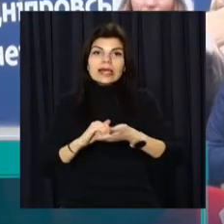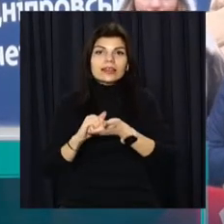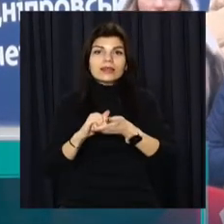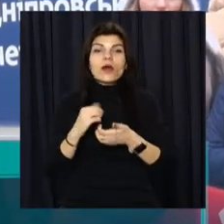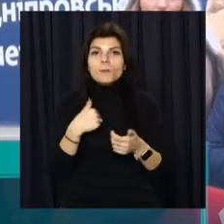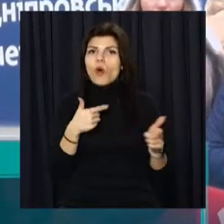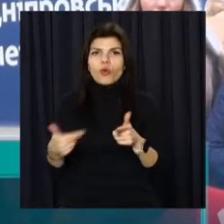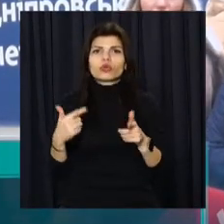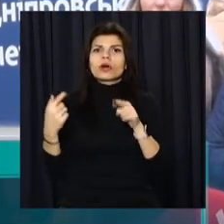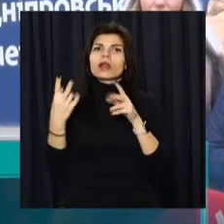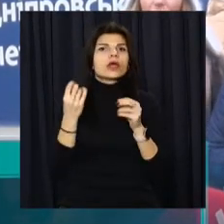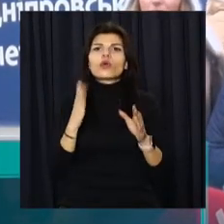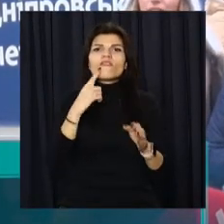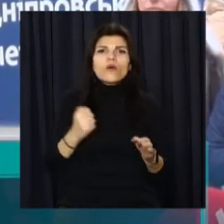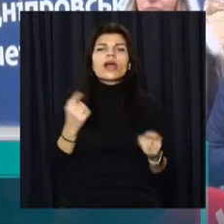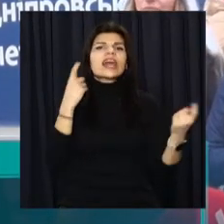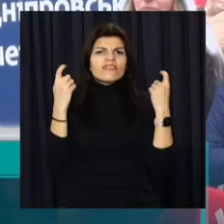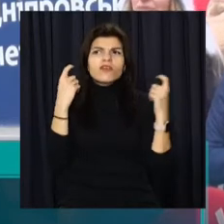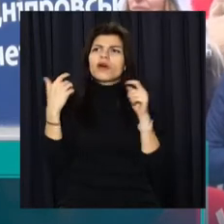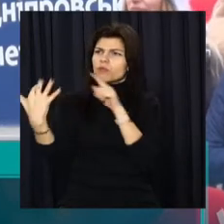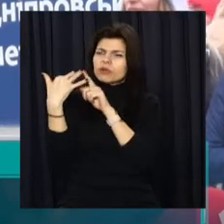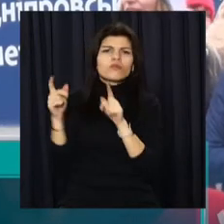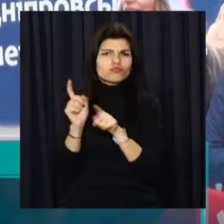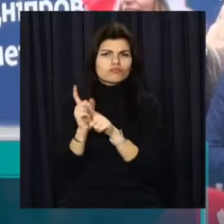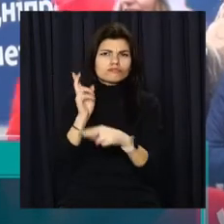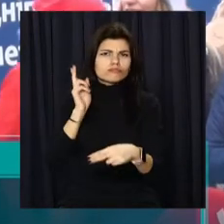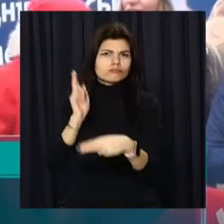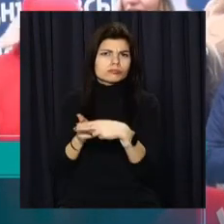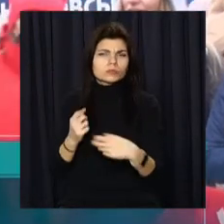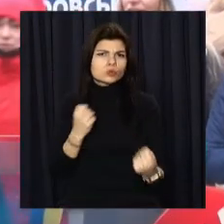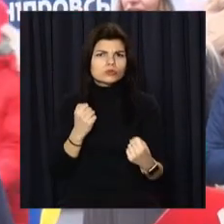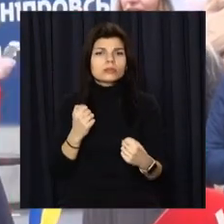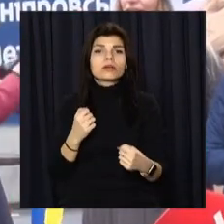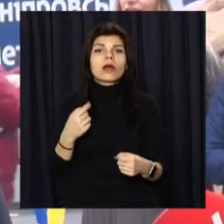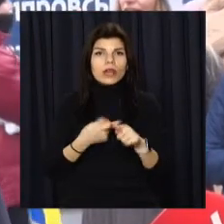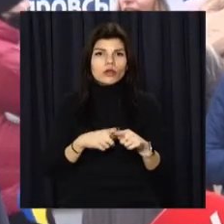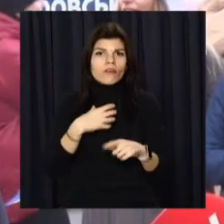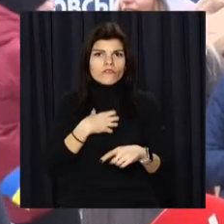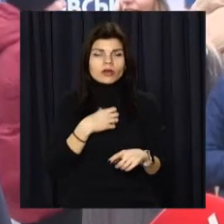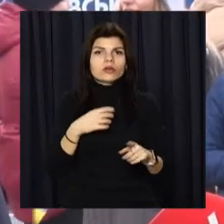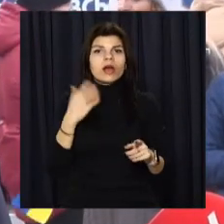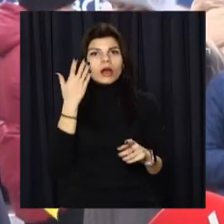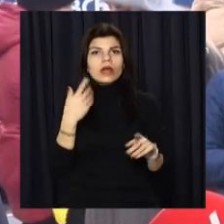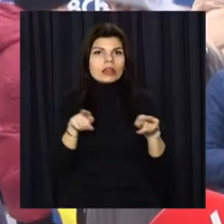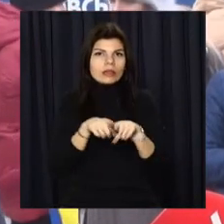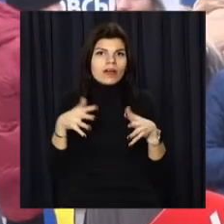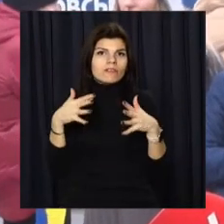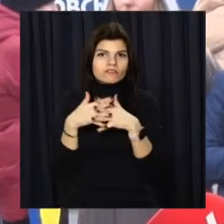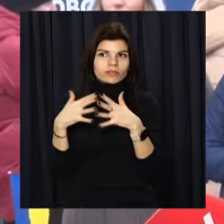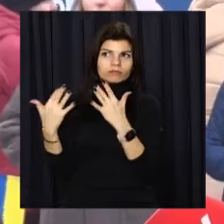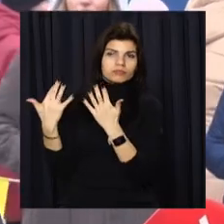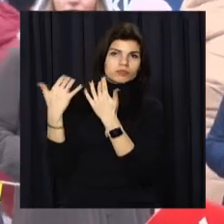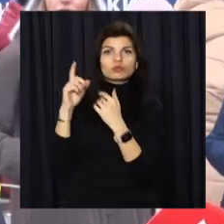супротиву не тільки збройного, а інформаційного. Це дуже важливо в умовах гібридної війни демонструвати, що наша